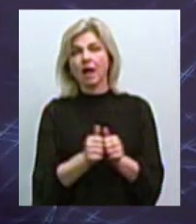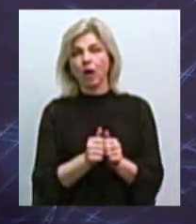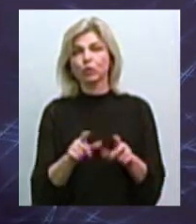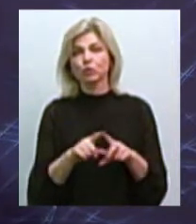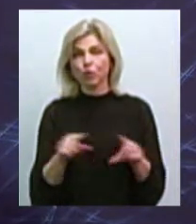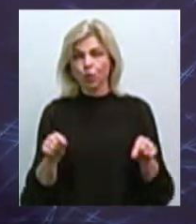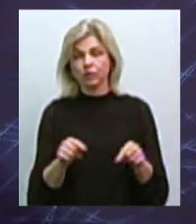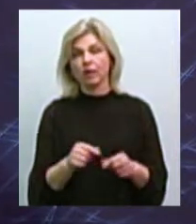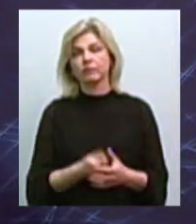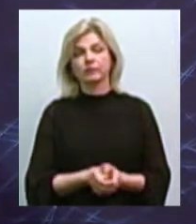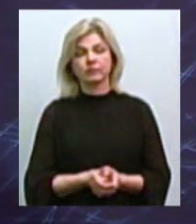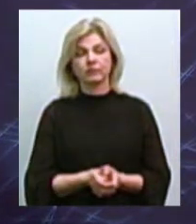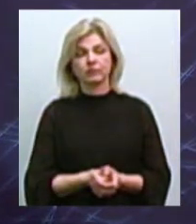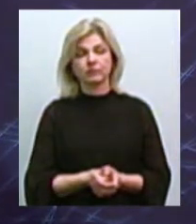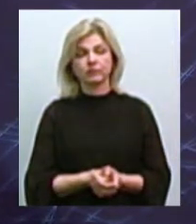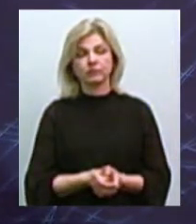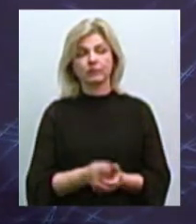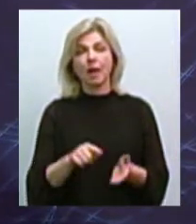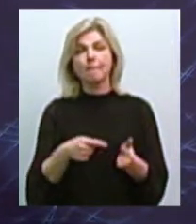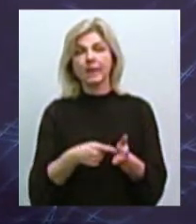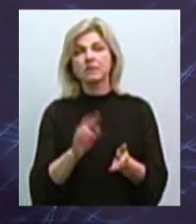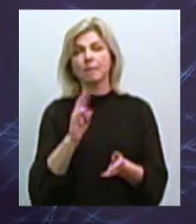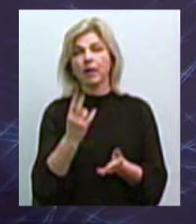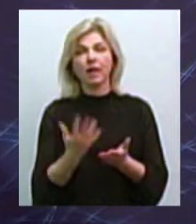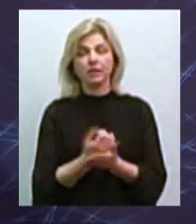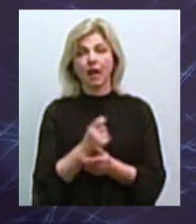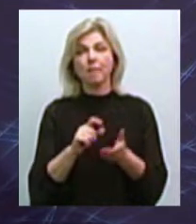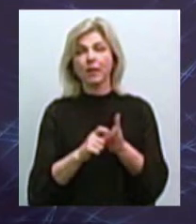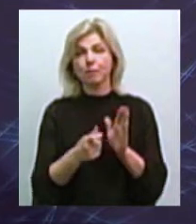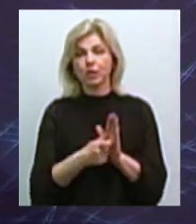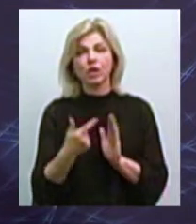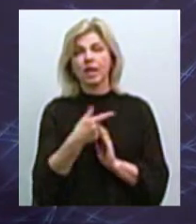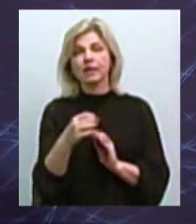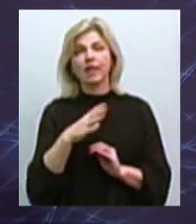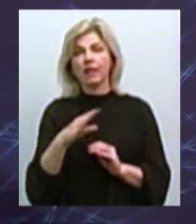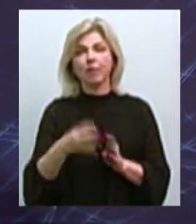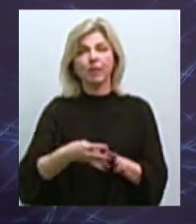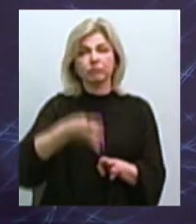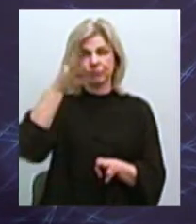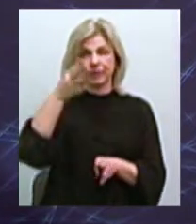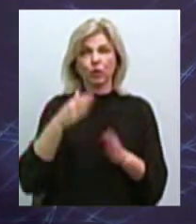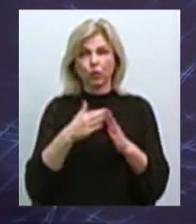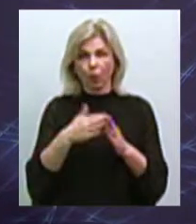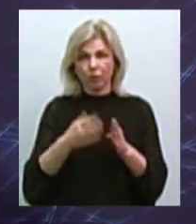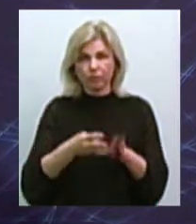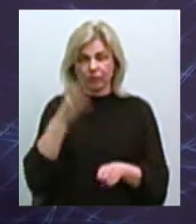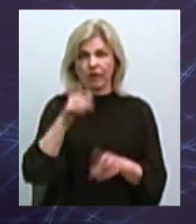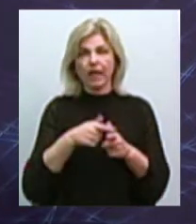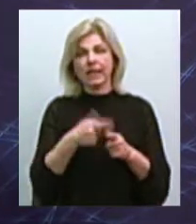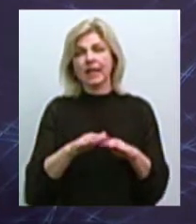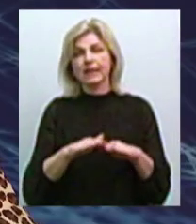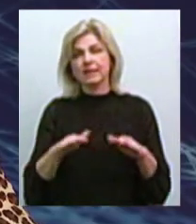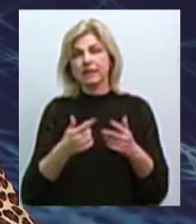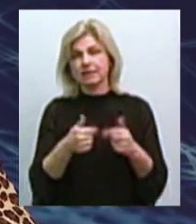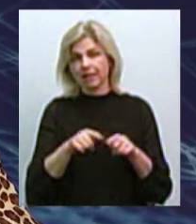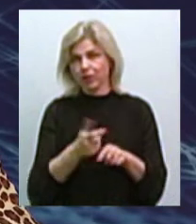в місті Миколаїві знайти таке приміщення, де б не було багатоповерхівок рядом, або дитячих заходів